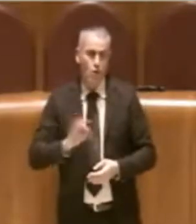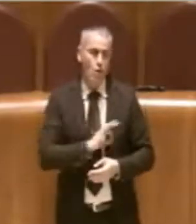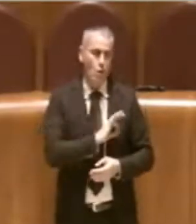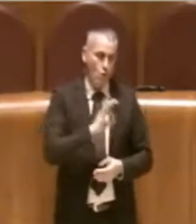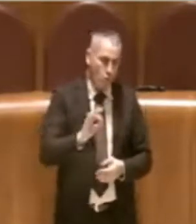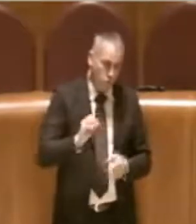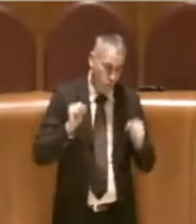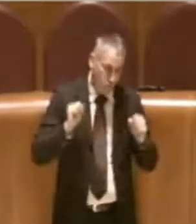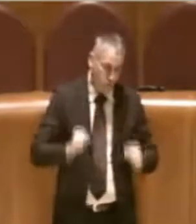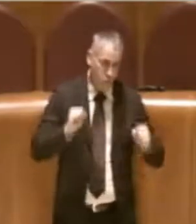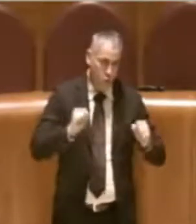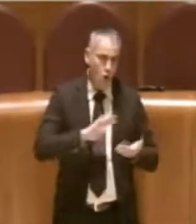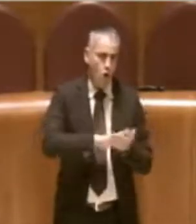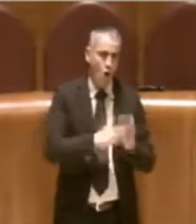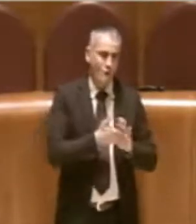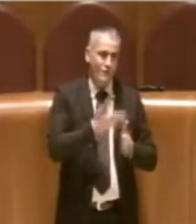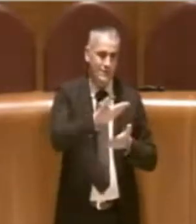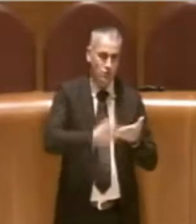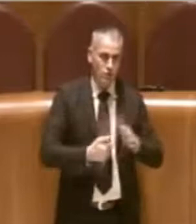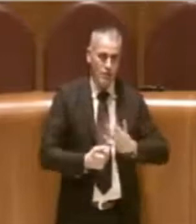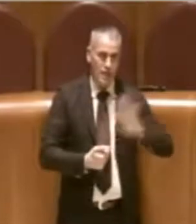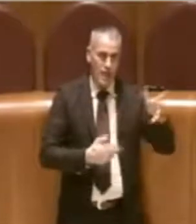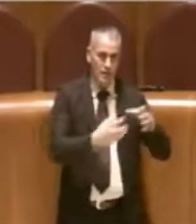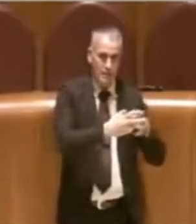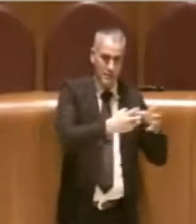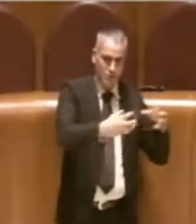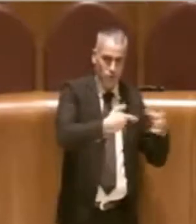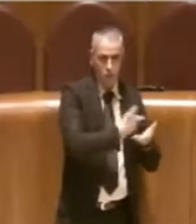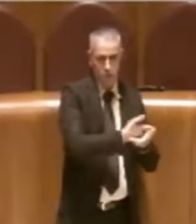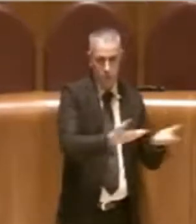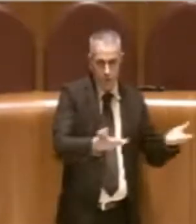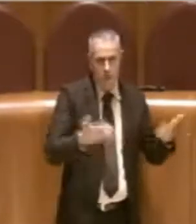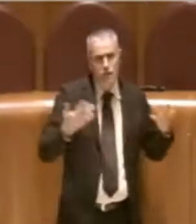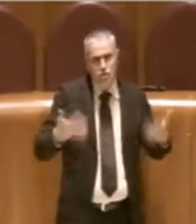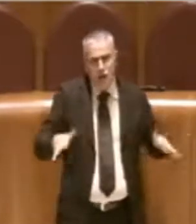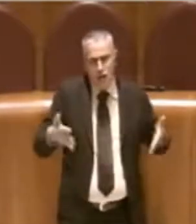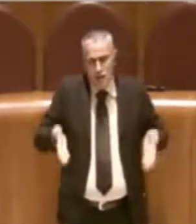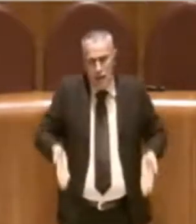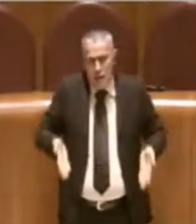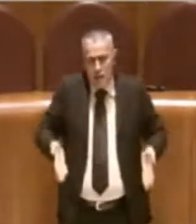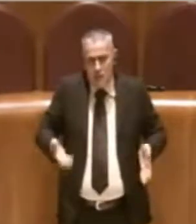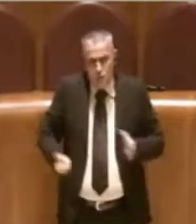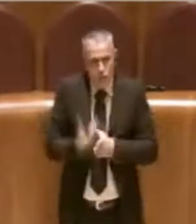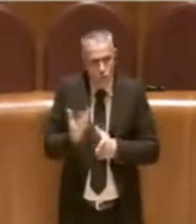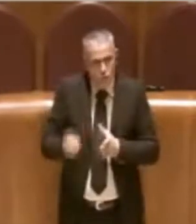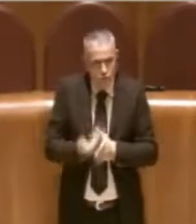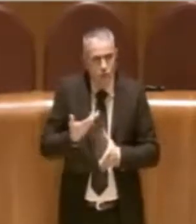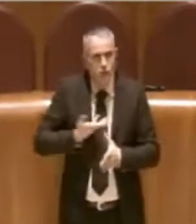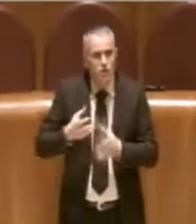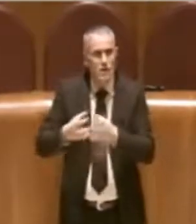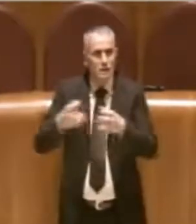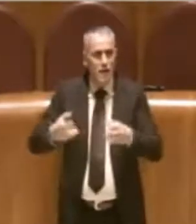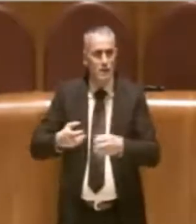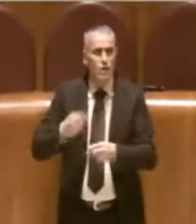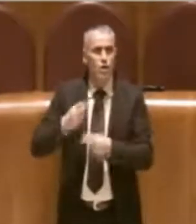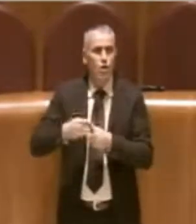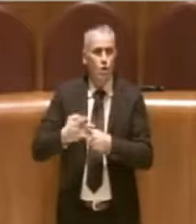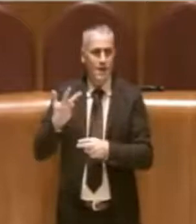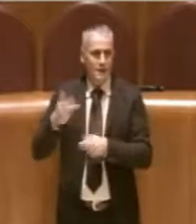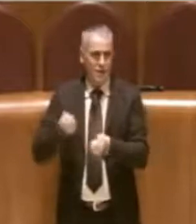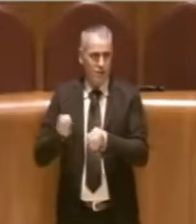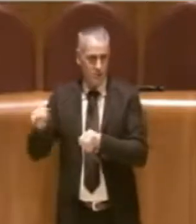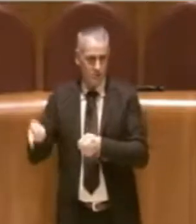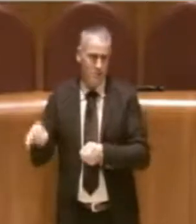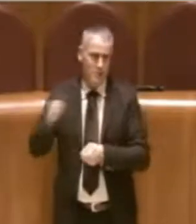convenzioni con altre istituzioni pubbliche. Come già oggi avviene, ci sono impianti gestiti da Roma 3, impianti